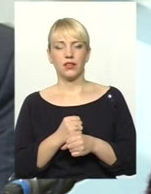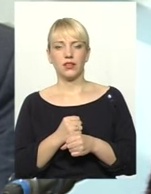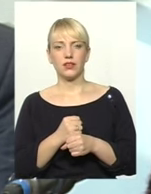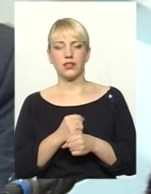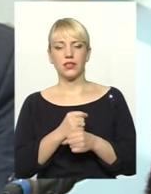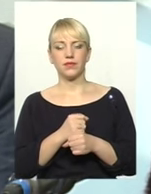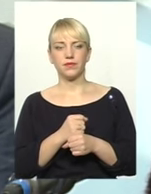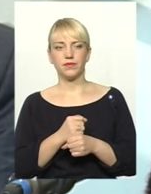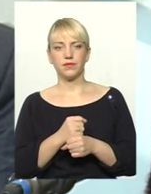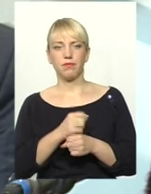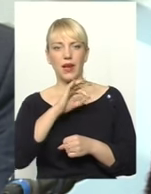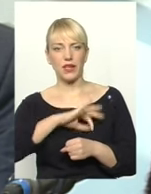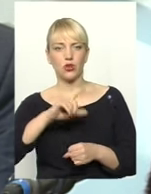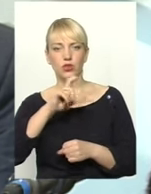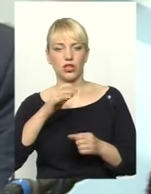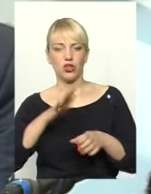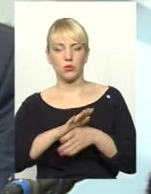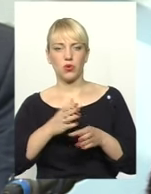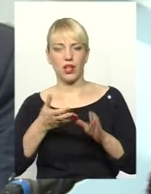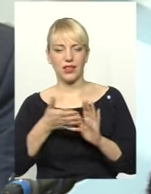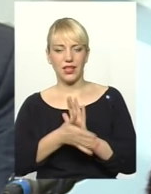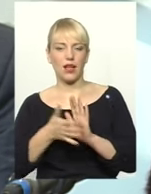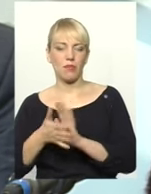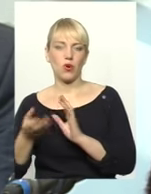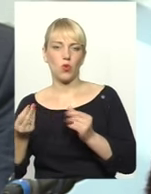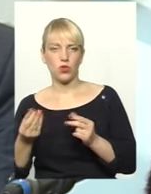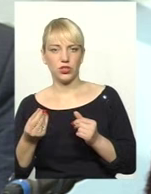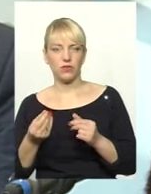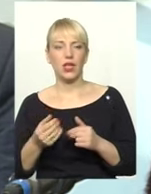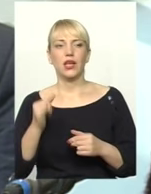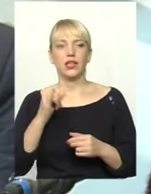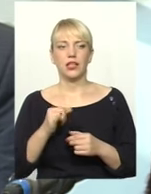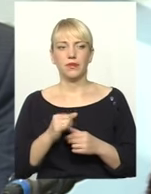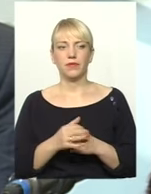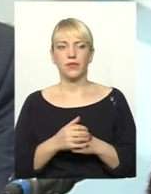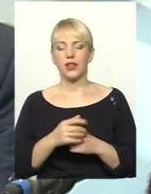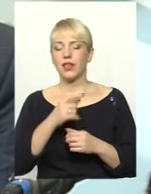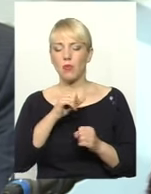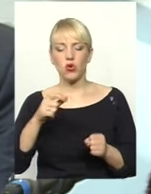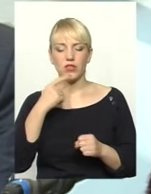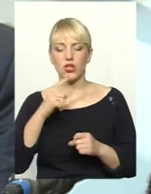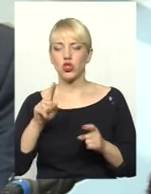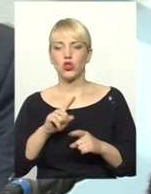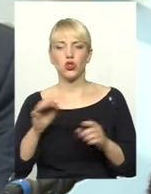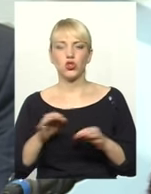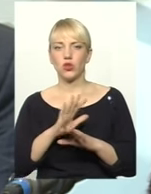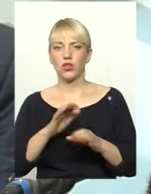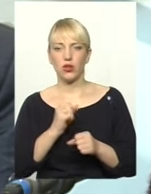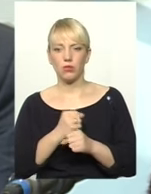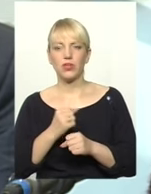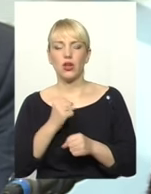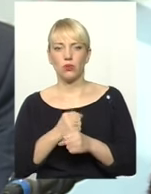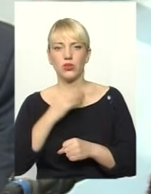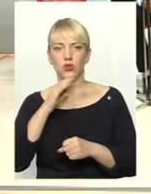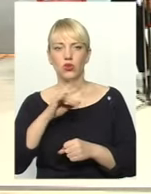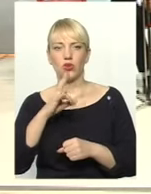коштів. І не можна говорити про те, що нічого не робиться. Робиться достатньо, але хотілося